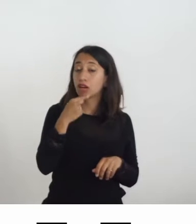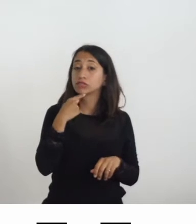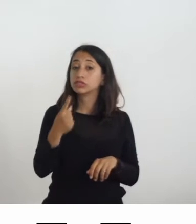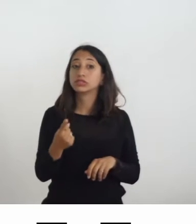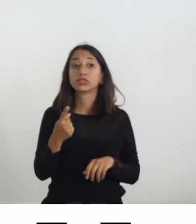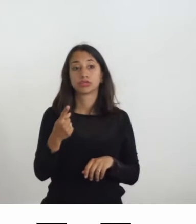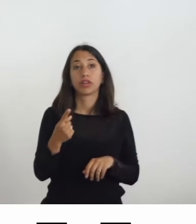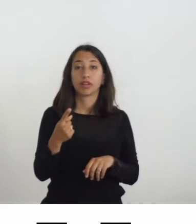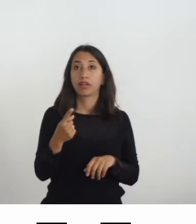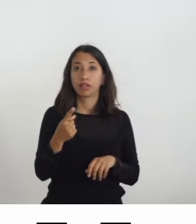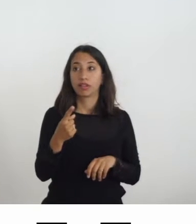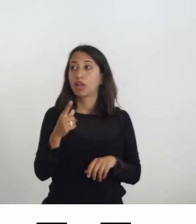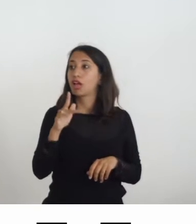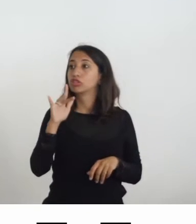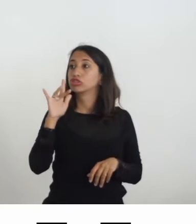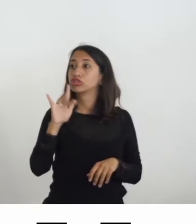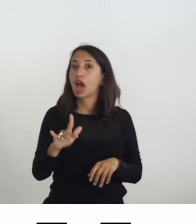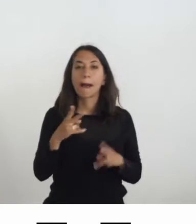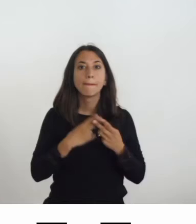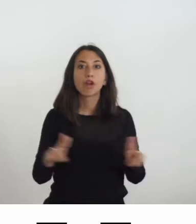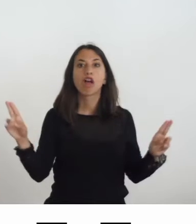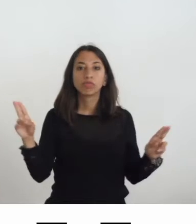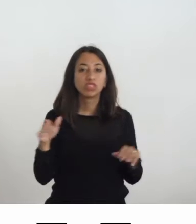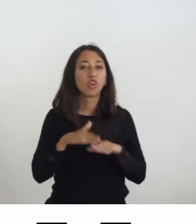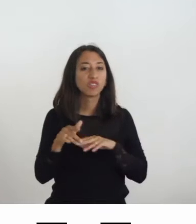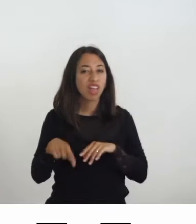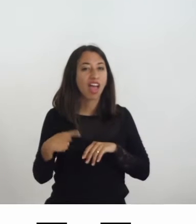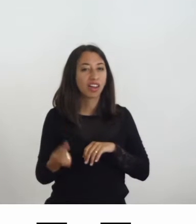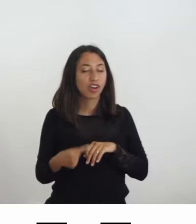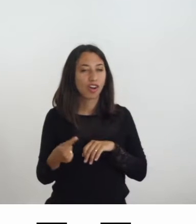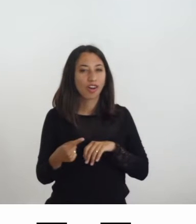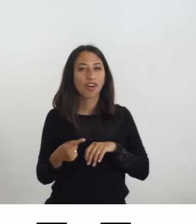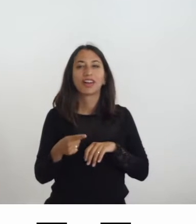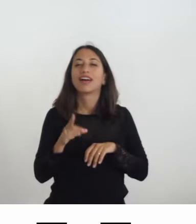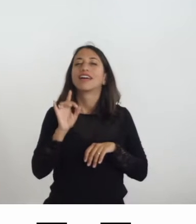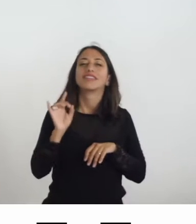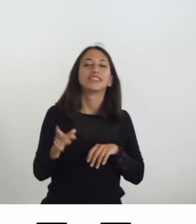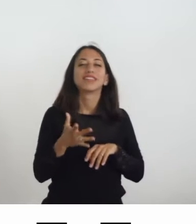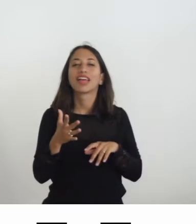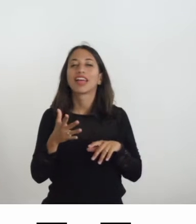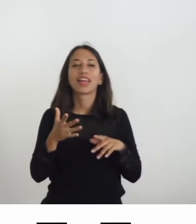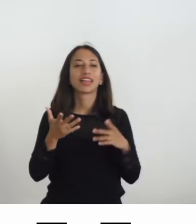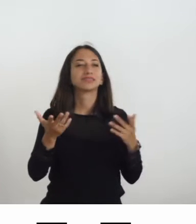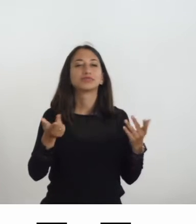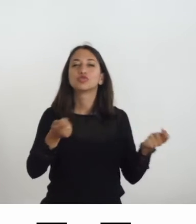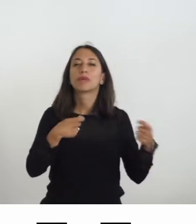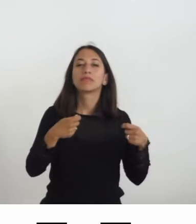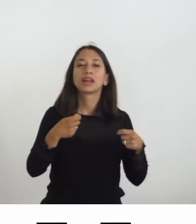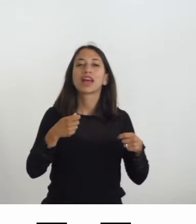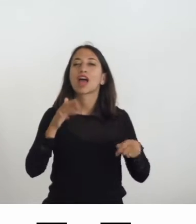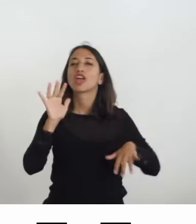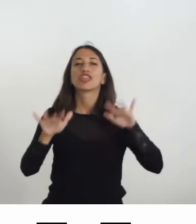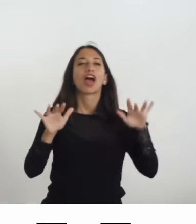toccare è ancora sacrosanto e la via libera al toccare nei supermercati non è una regola nei